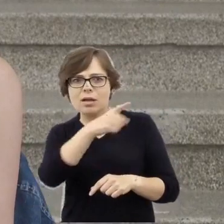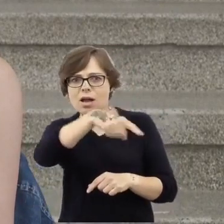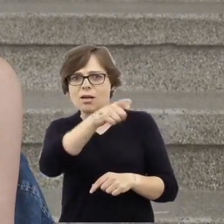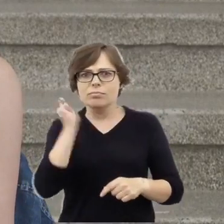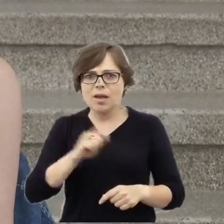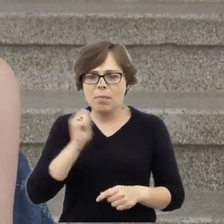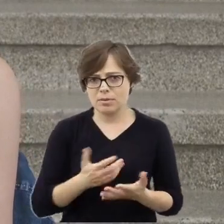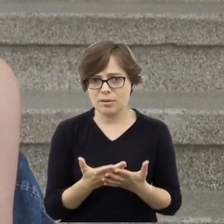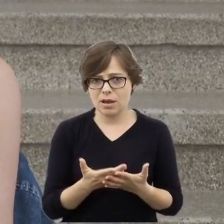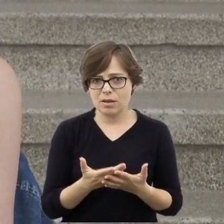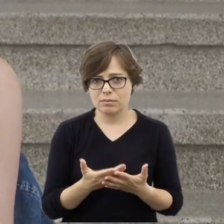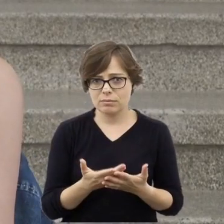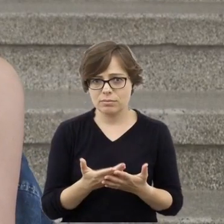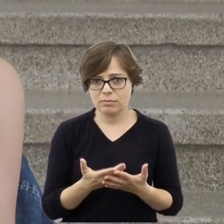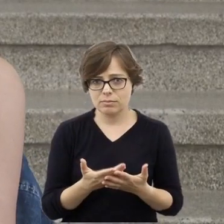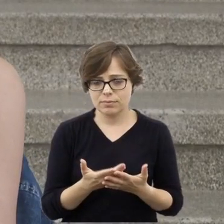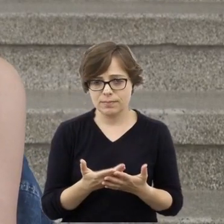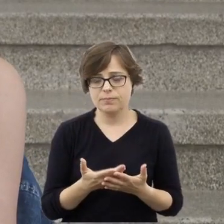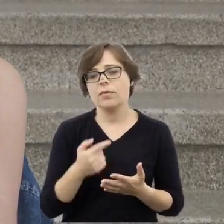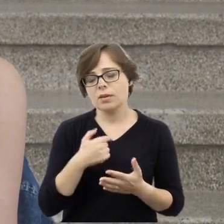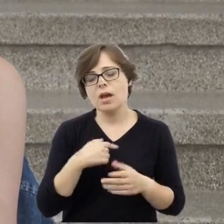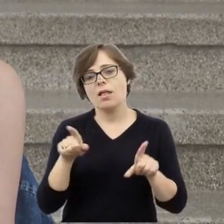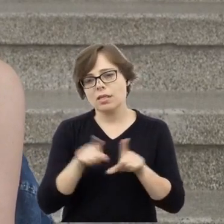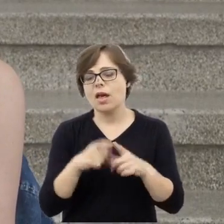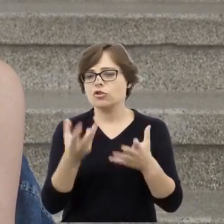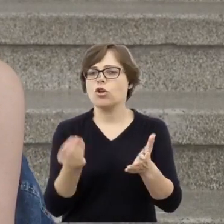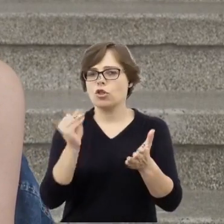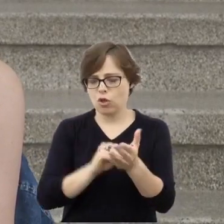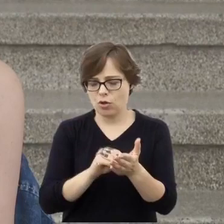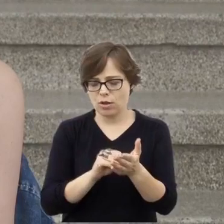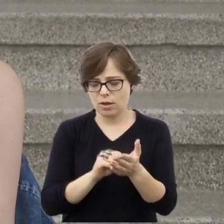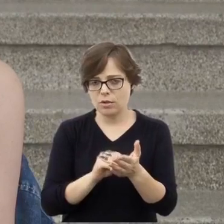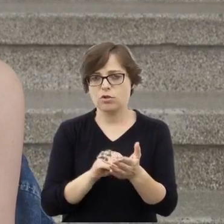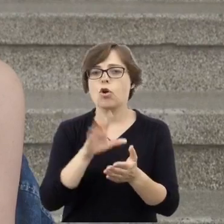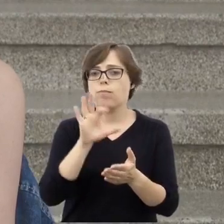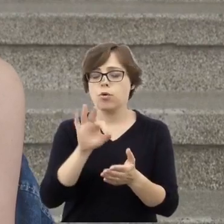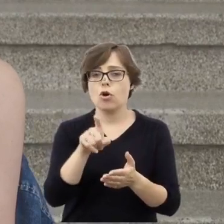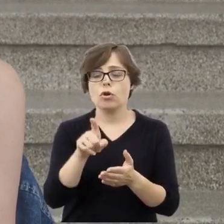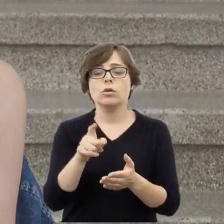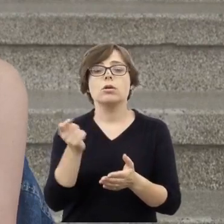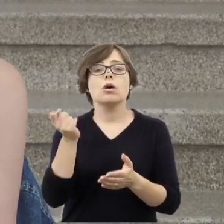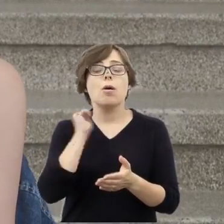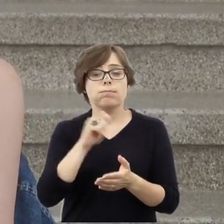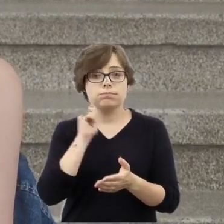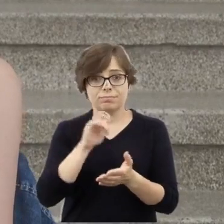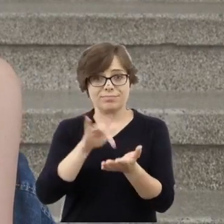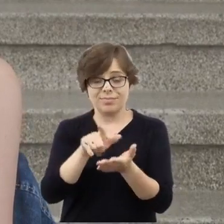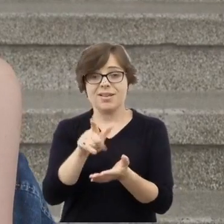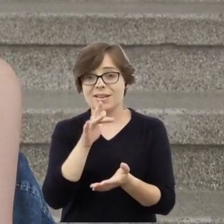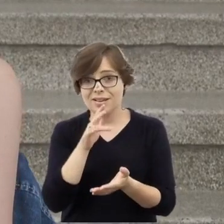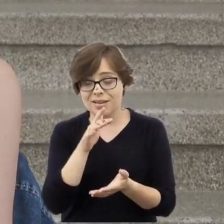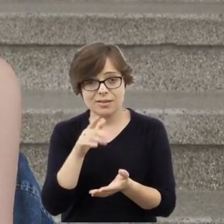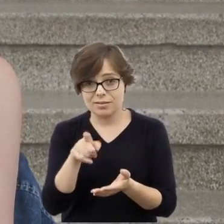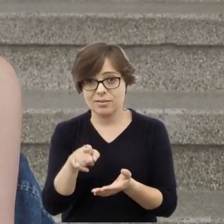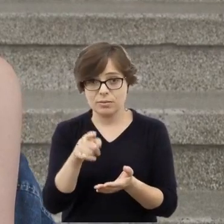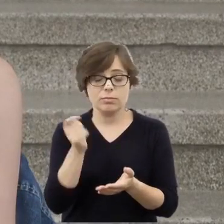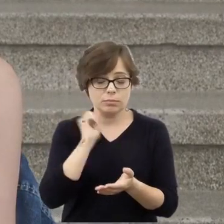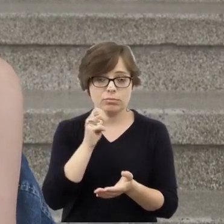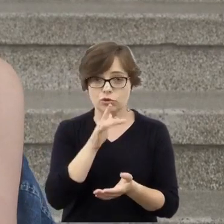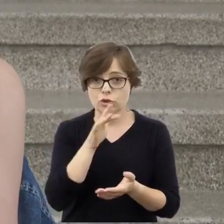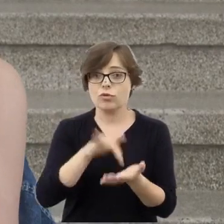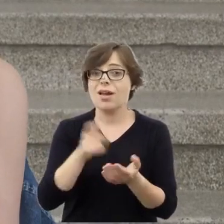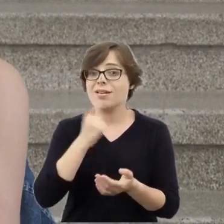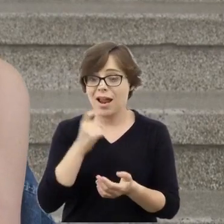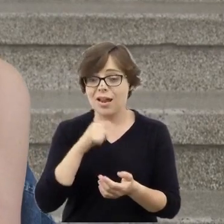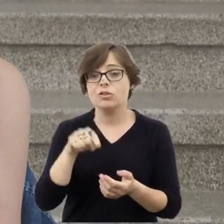Dodam tu, żeby troszkę ulżyć sumieniu, że Pogrom Kielecki był mniej więcej 40 pogromem na tym tle, który